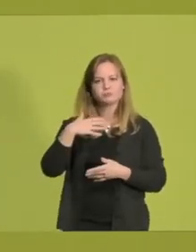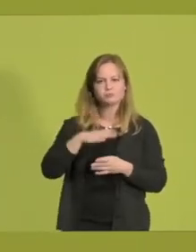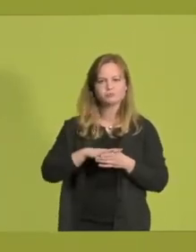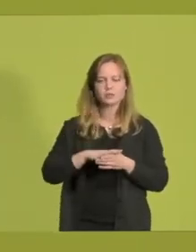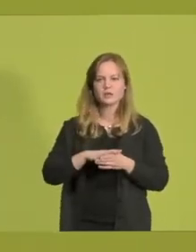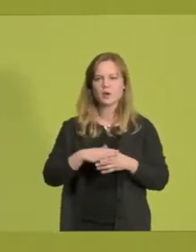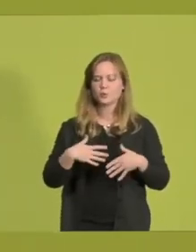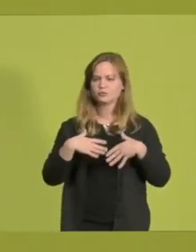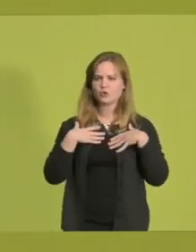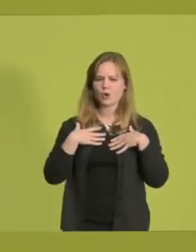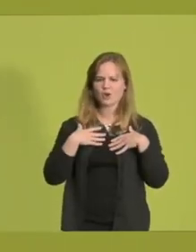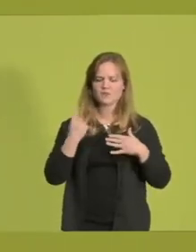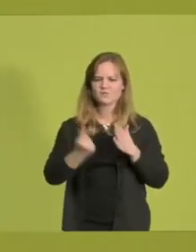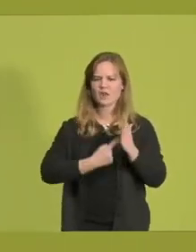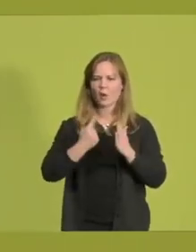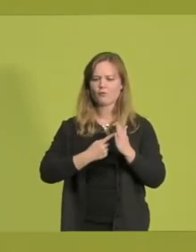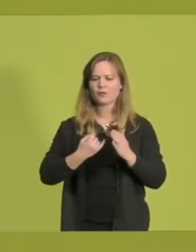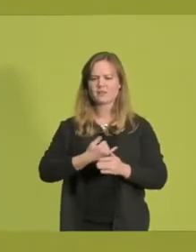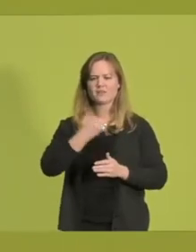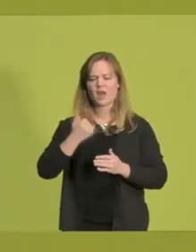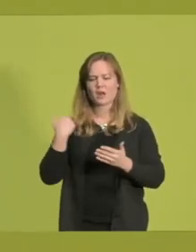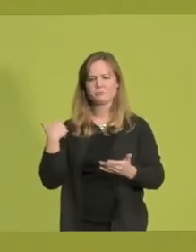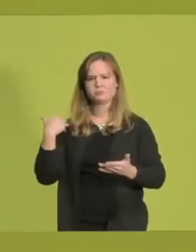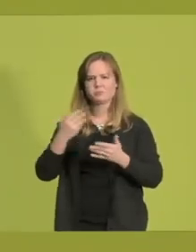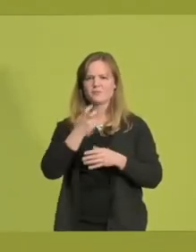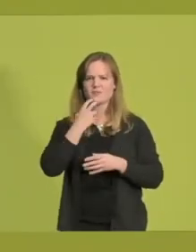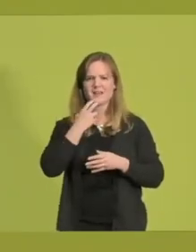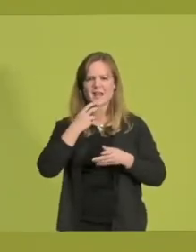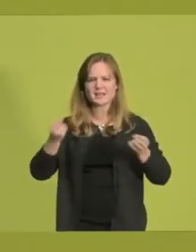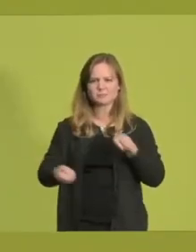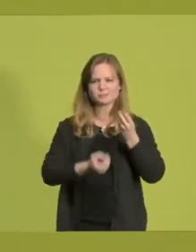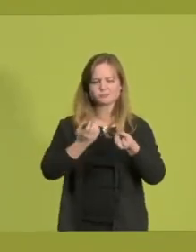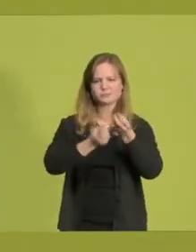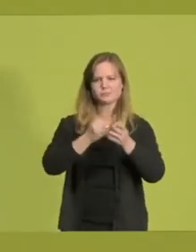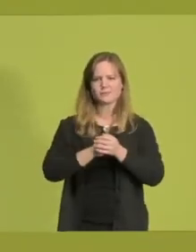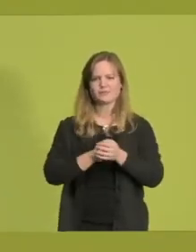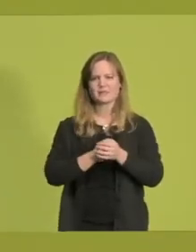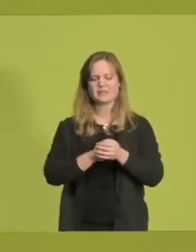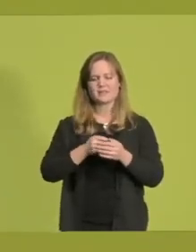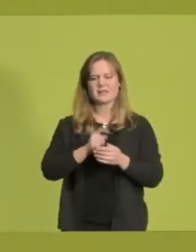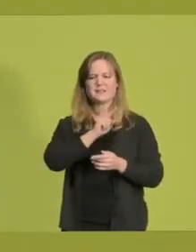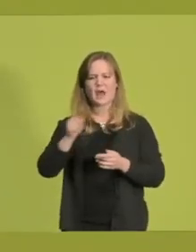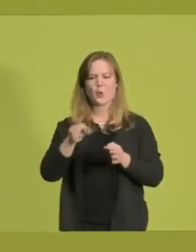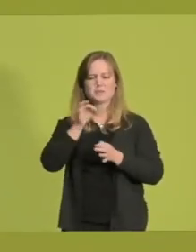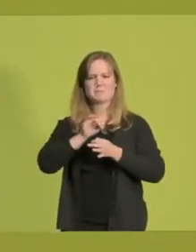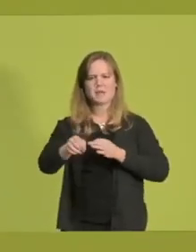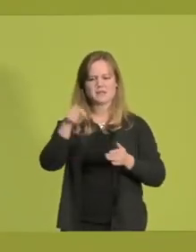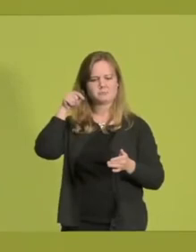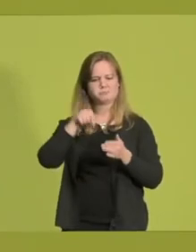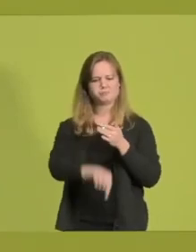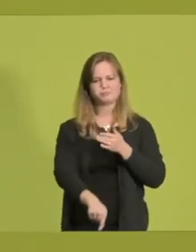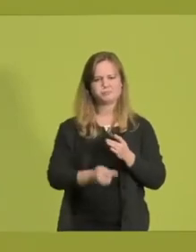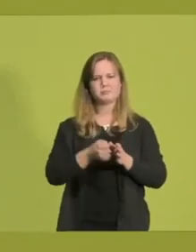den wir Menschen in den vergangenen Jahrhunderten betrieben haben, um an Energie heranzukommen. Tausende Meter tiefe Schächte unzählige Pumpen, hunderte